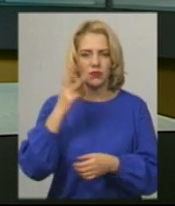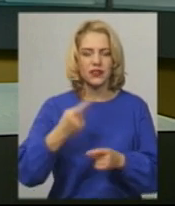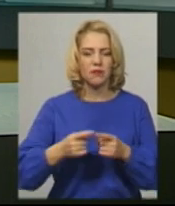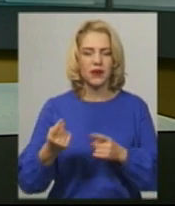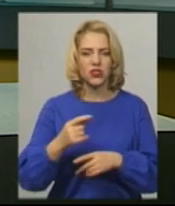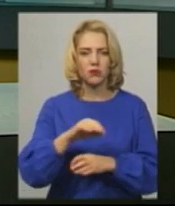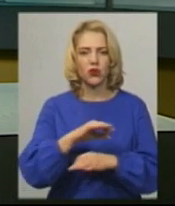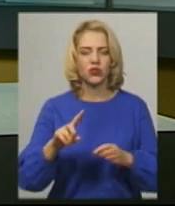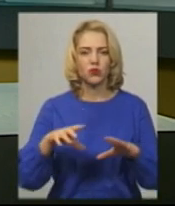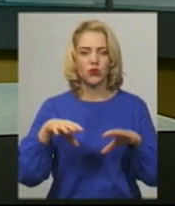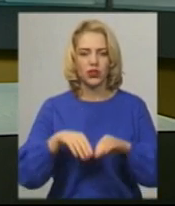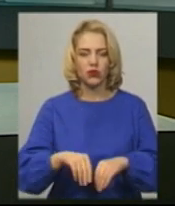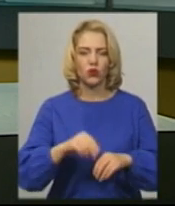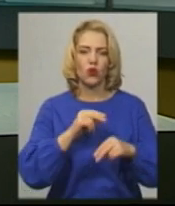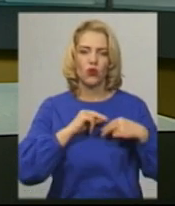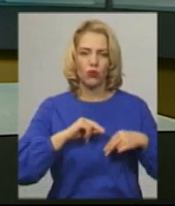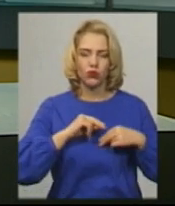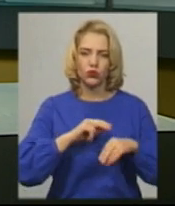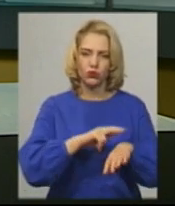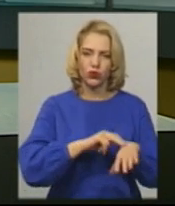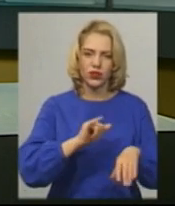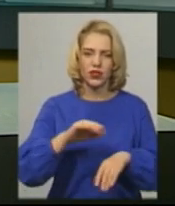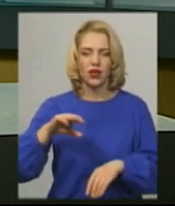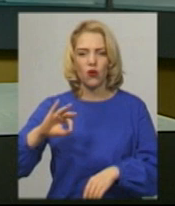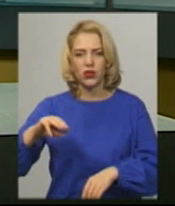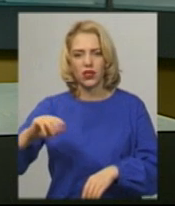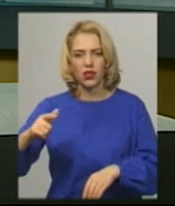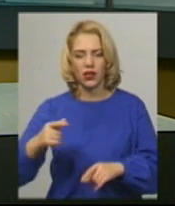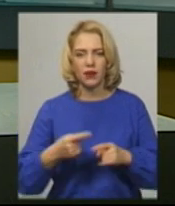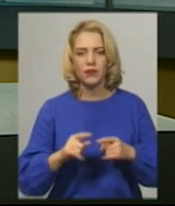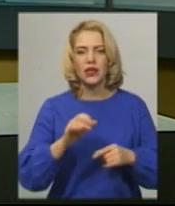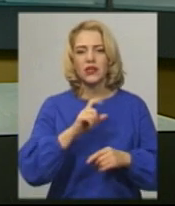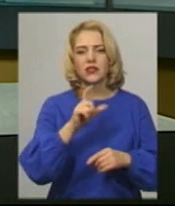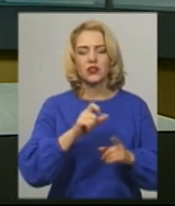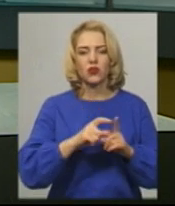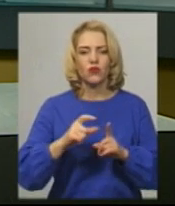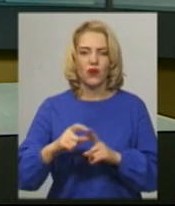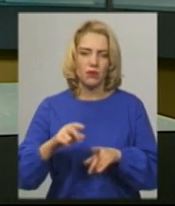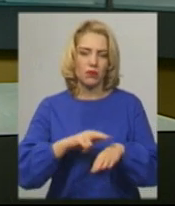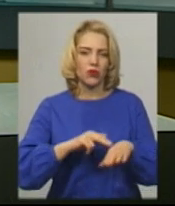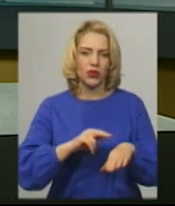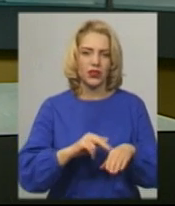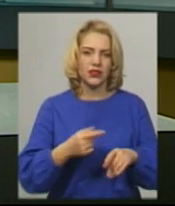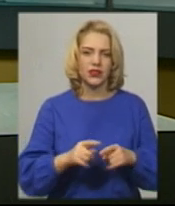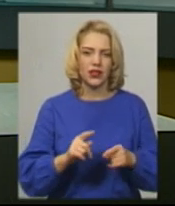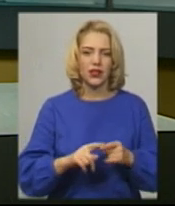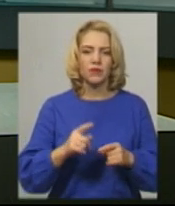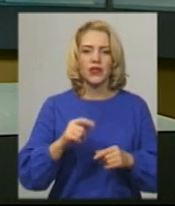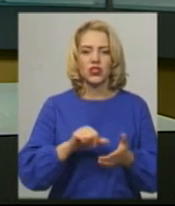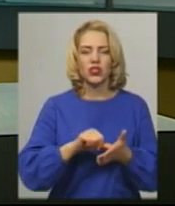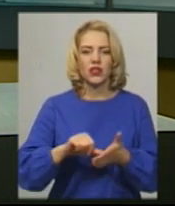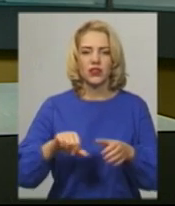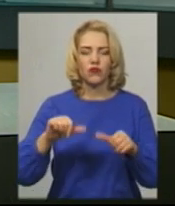області, що поєднує роботу поліції та ОТГ. За словами начальника відділу комунікації Національної поліції області Інне Глеге, члени